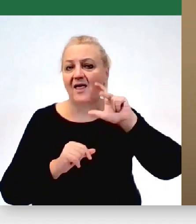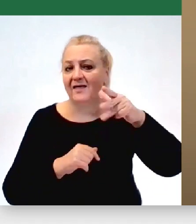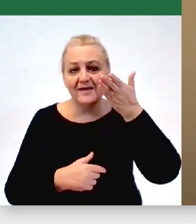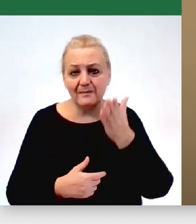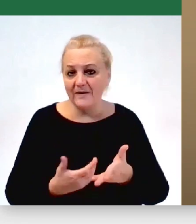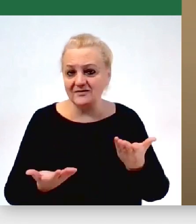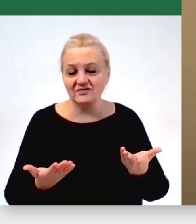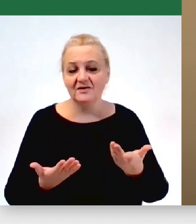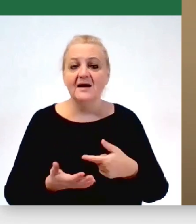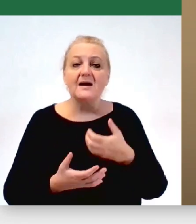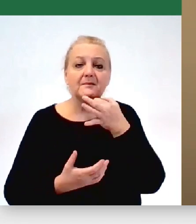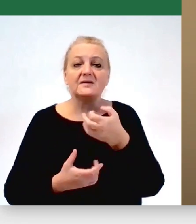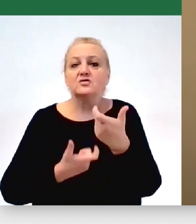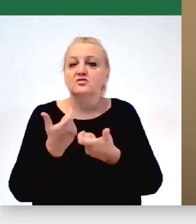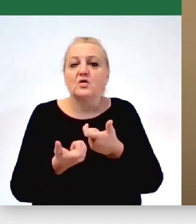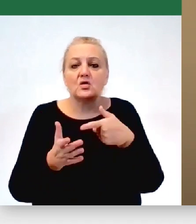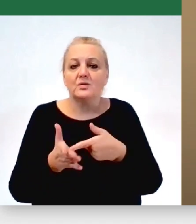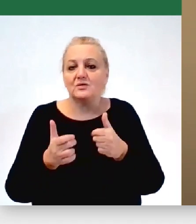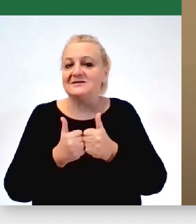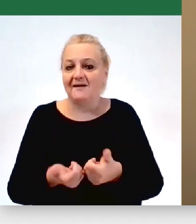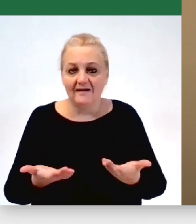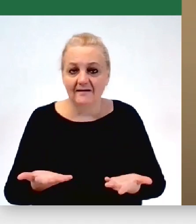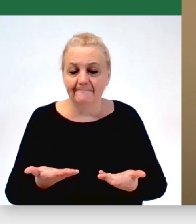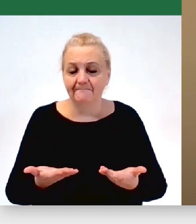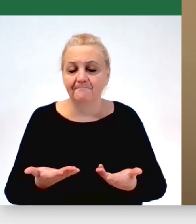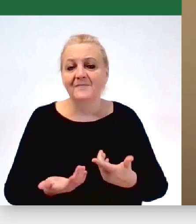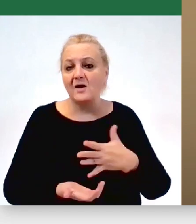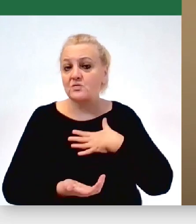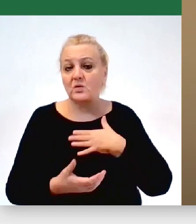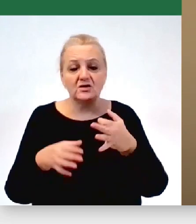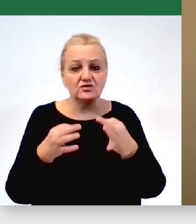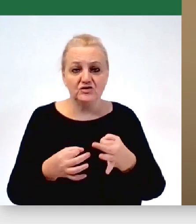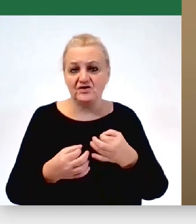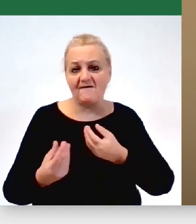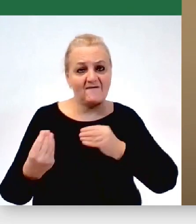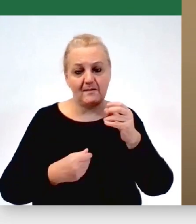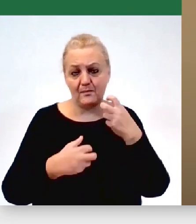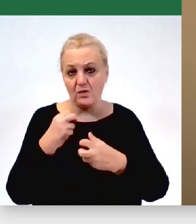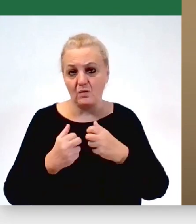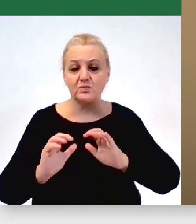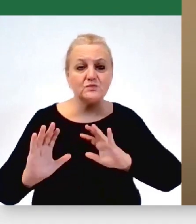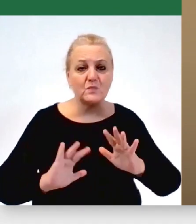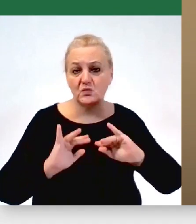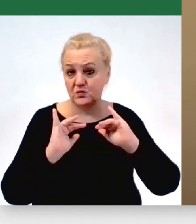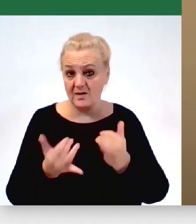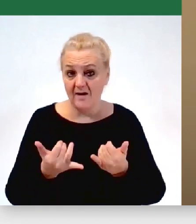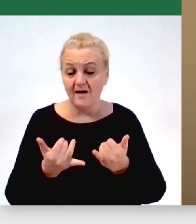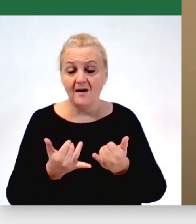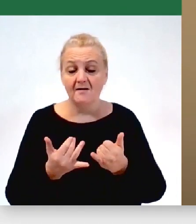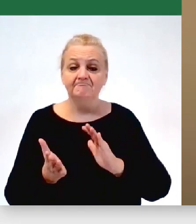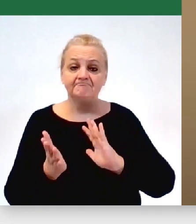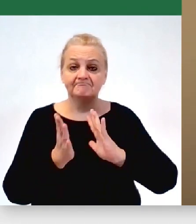i pytanie brzmi, co my z tym fantem zrobimy. I wydaje mi się, że to jest dzisiaj największy problem, w jaki sposób przejść do